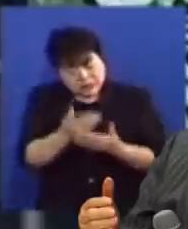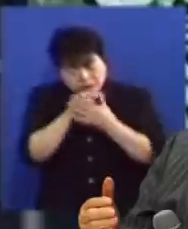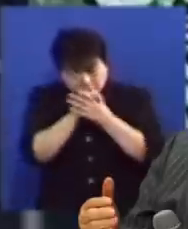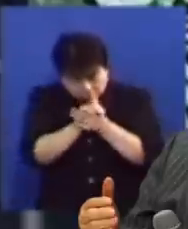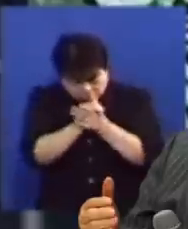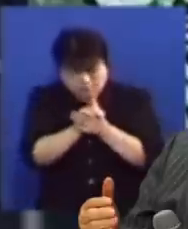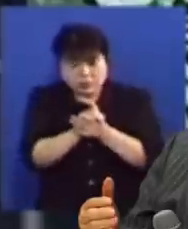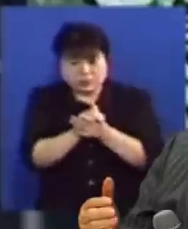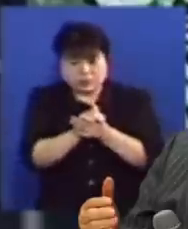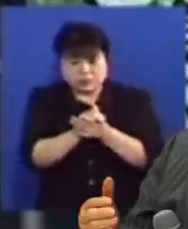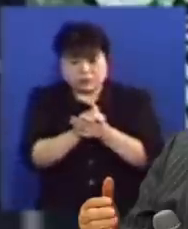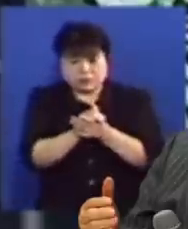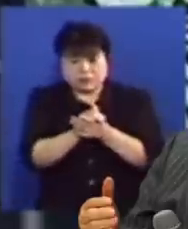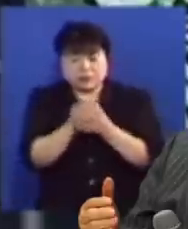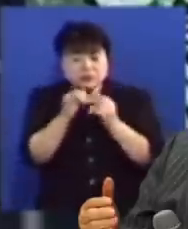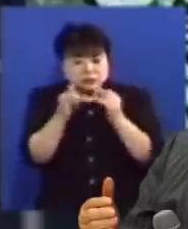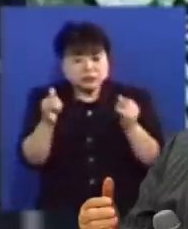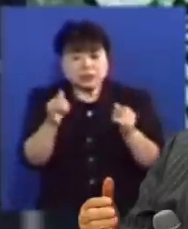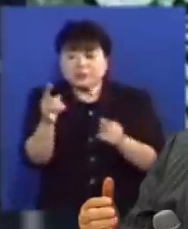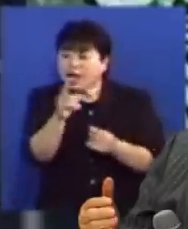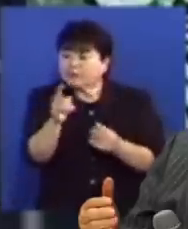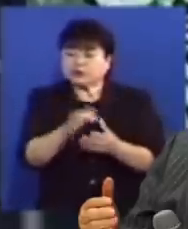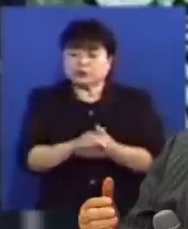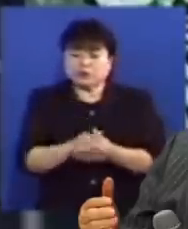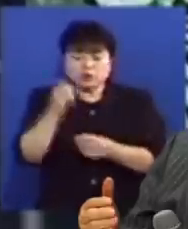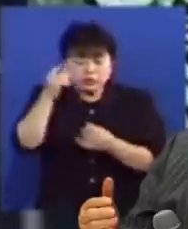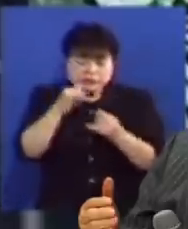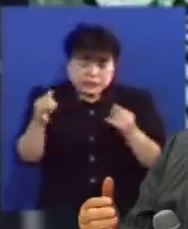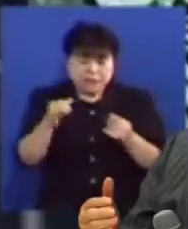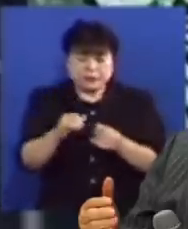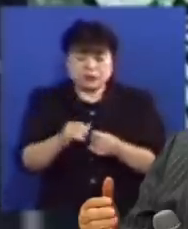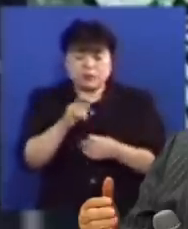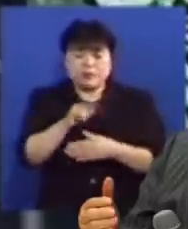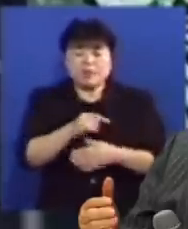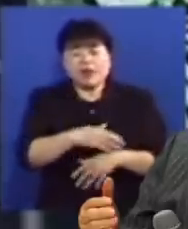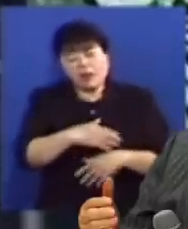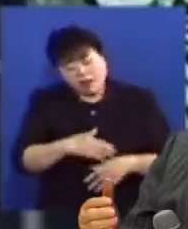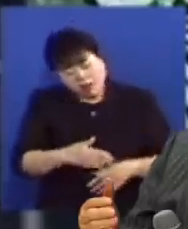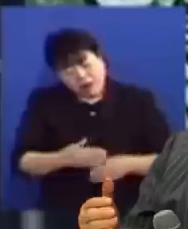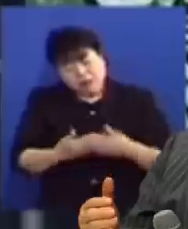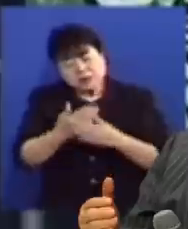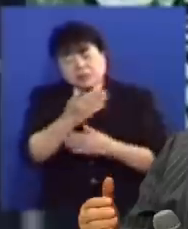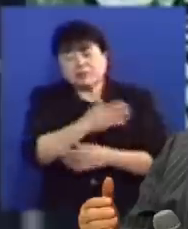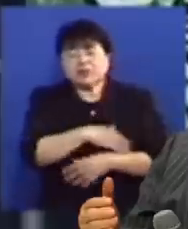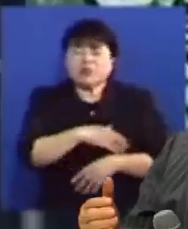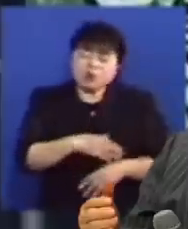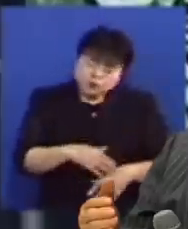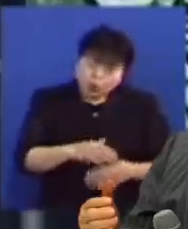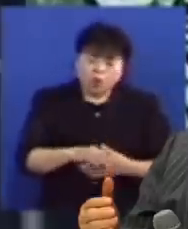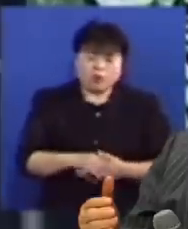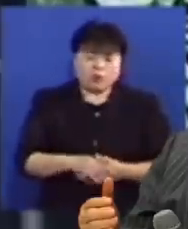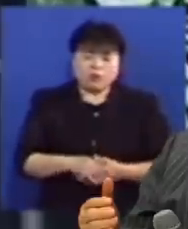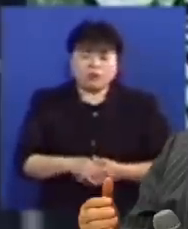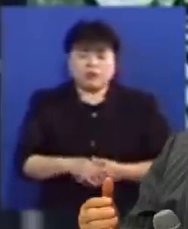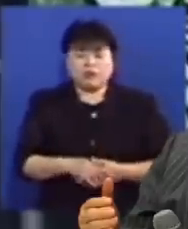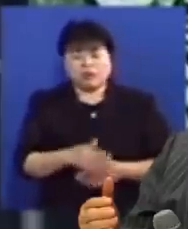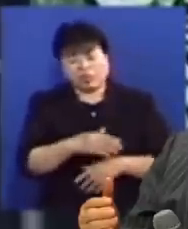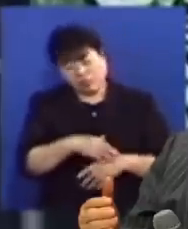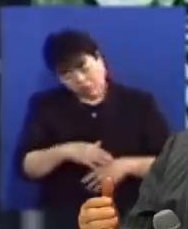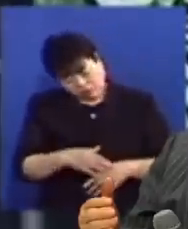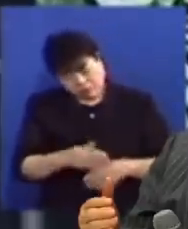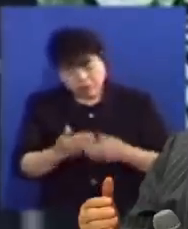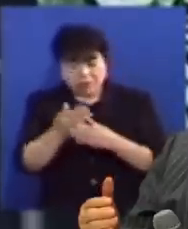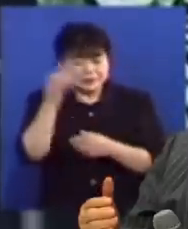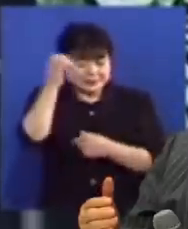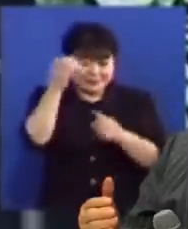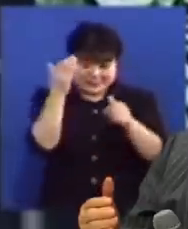그러니 사람이 아무리 훌륭한 사람이라도 마음이 곤비해지면 힘이 얻게 돼요 기진맥진대요 그럴